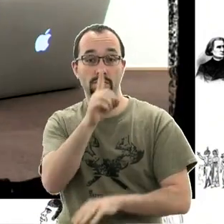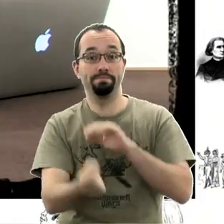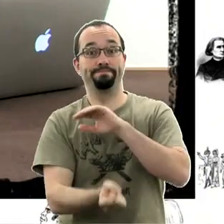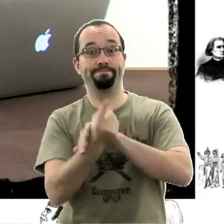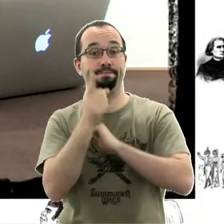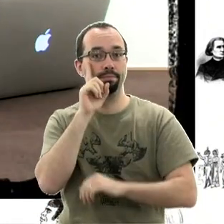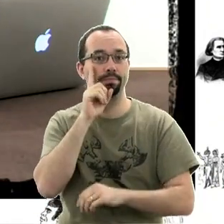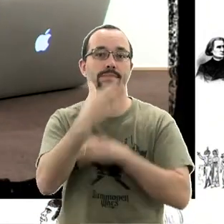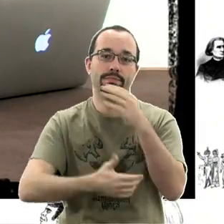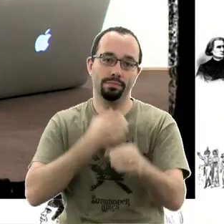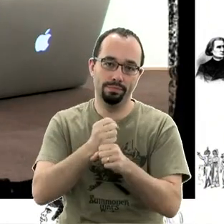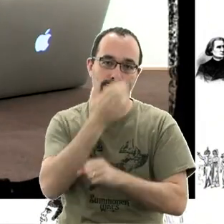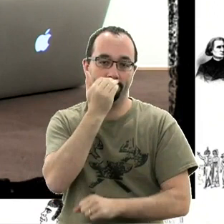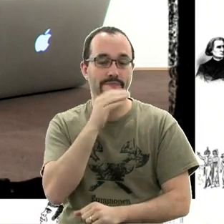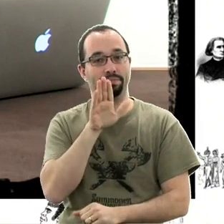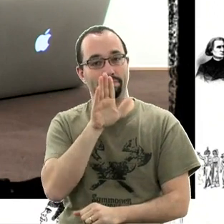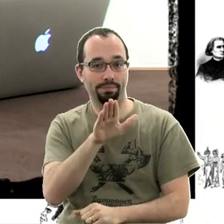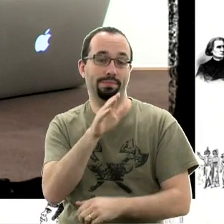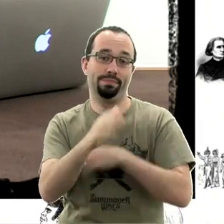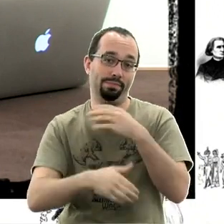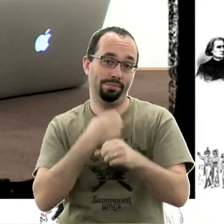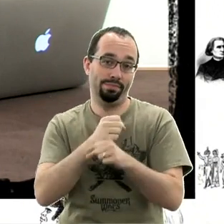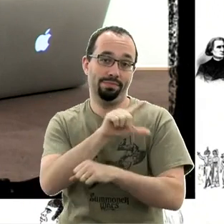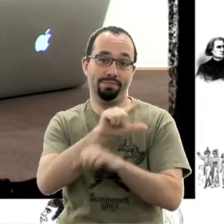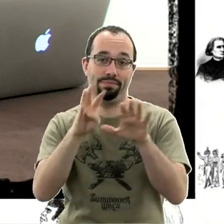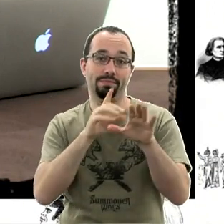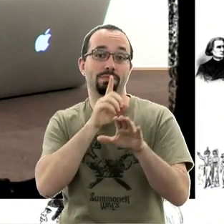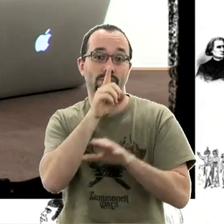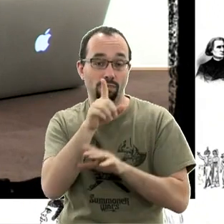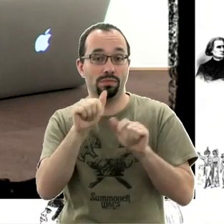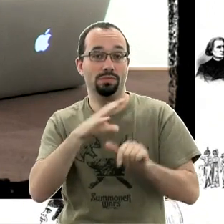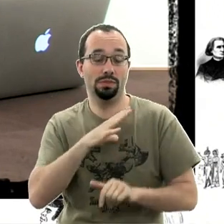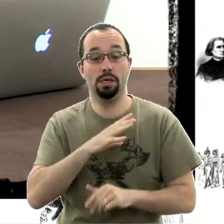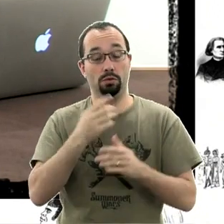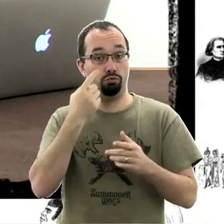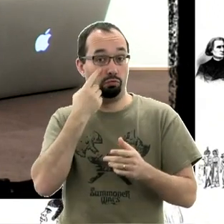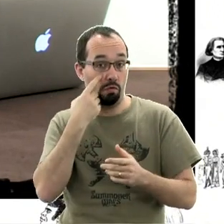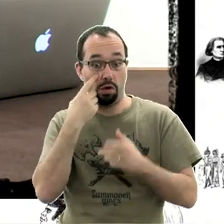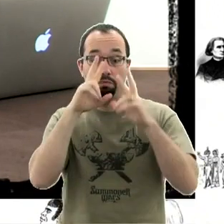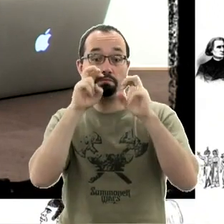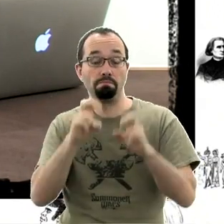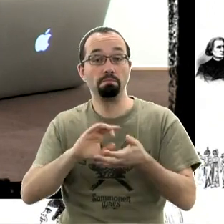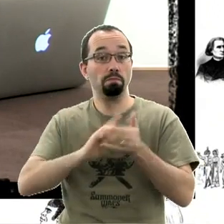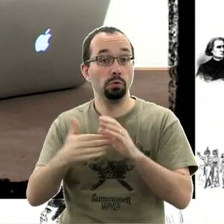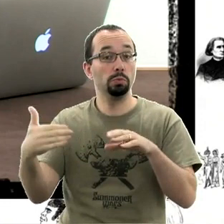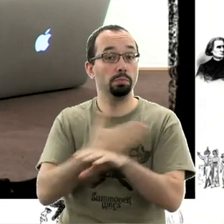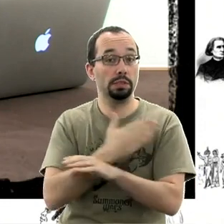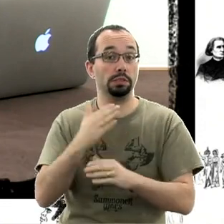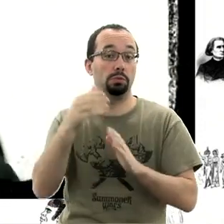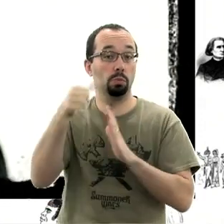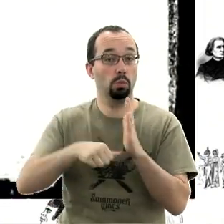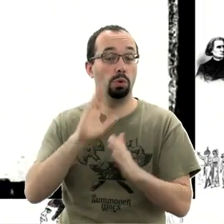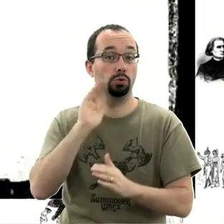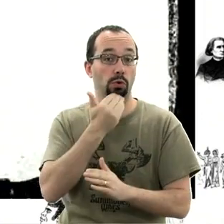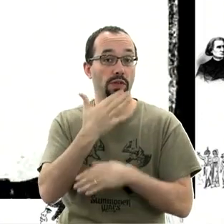est un mois bissextile, eh oui, 29 jours. Et on va donc analyser dans ce mois de nal, tout ce qui s'est passé au mois de janvier de